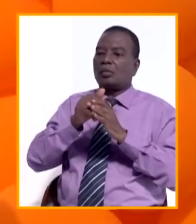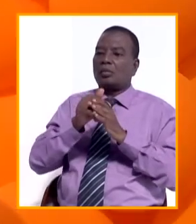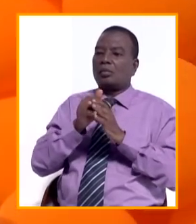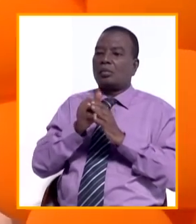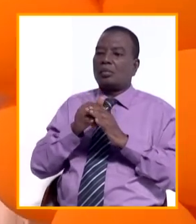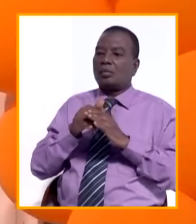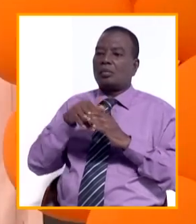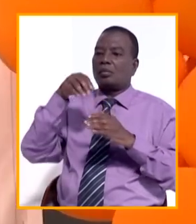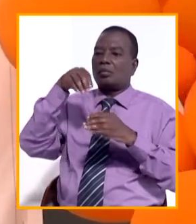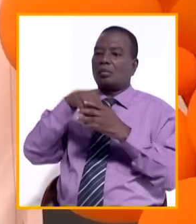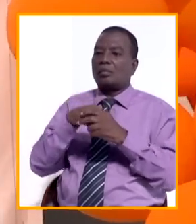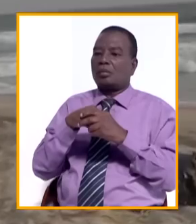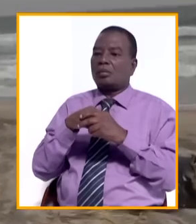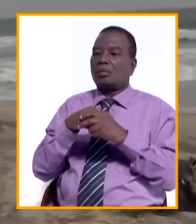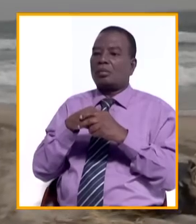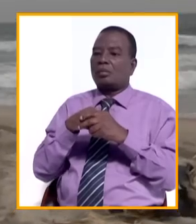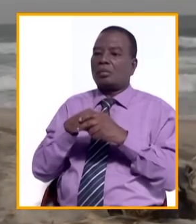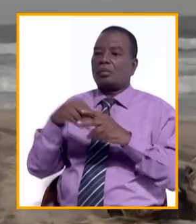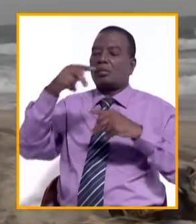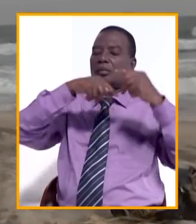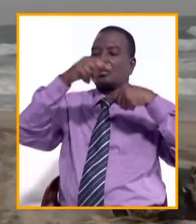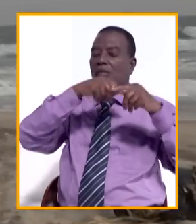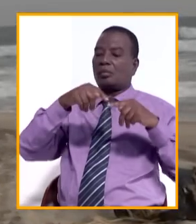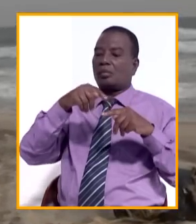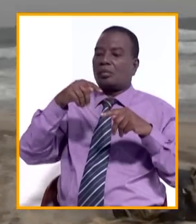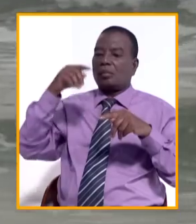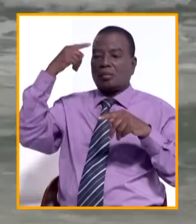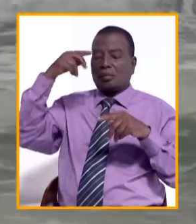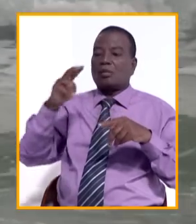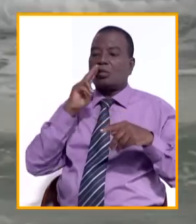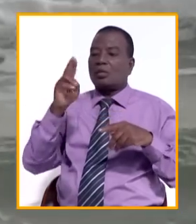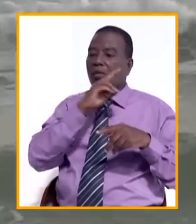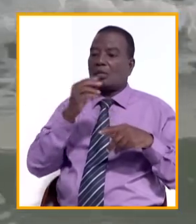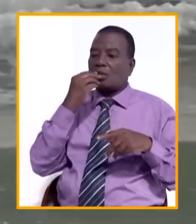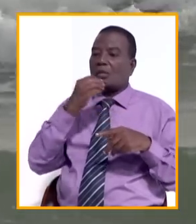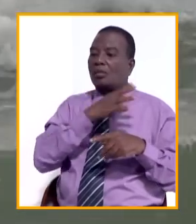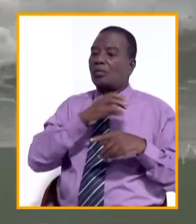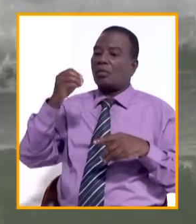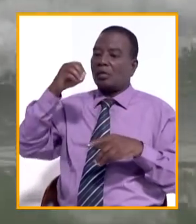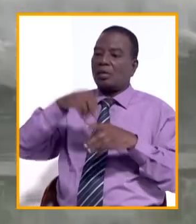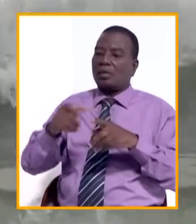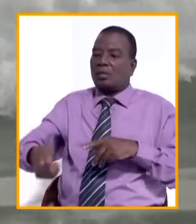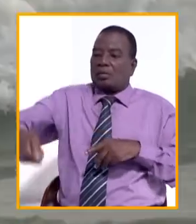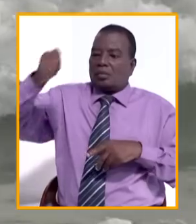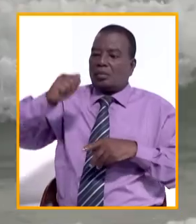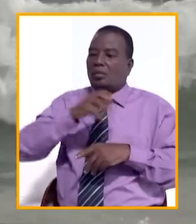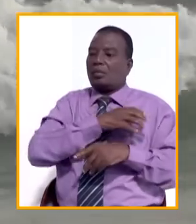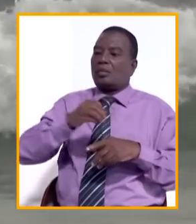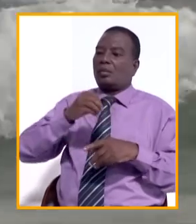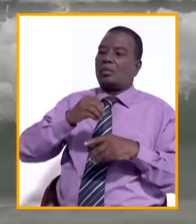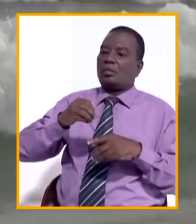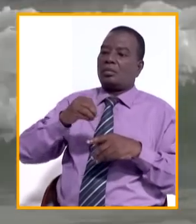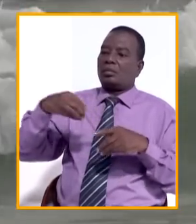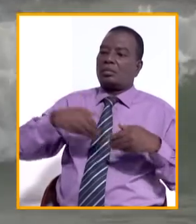intégrés dans les complexes touristiques, dans le domaine de la restauration, l'hébergement, mais aussi dans la pêche, principalement dans la pisciculture.